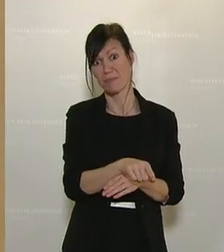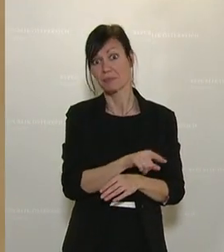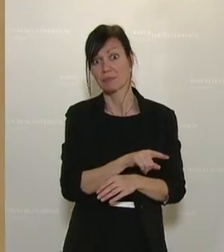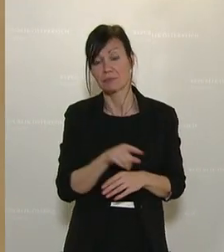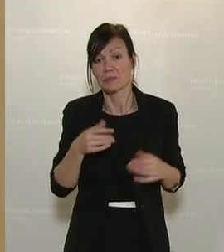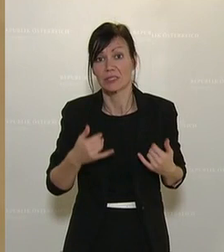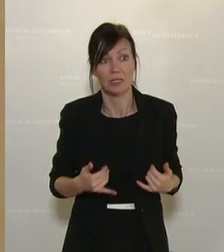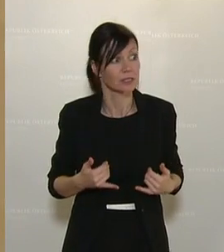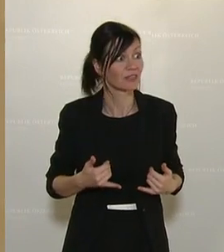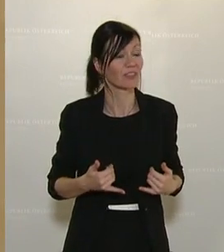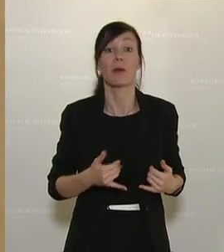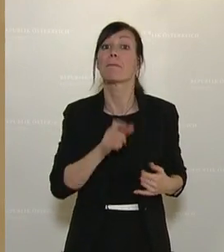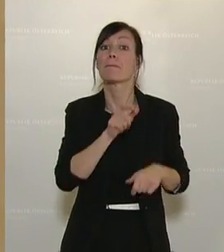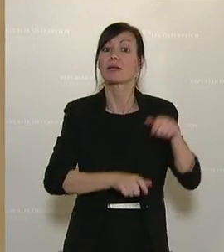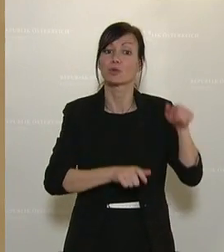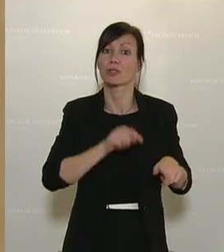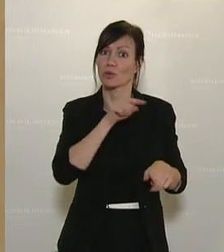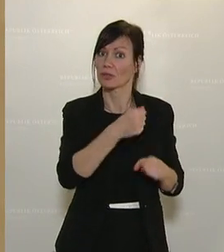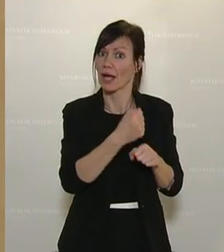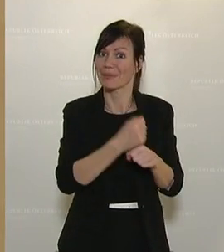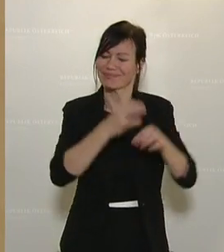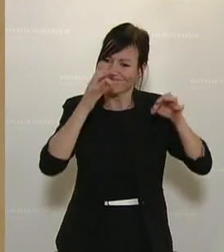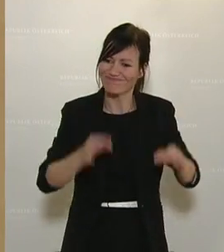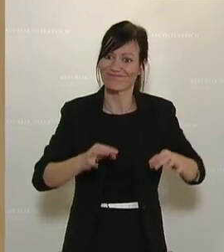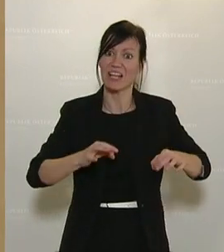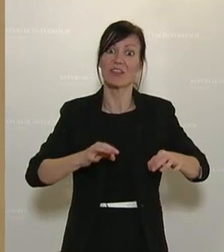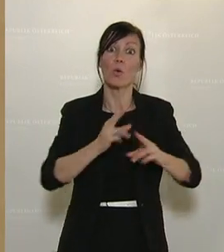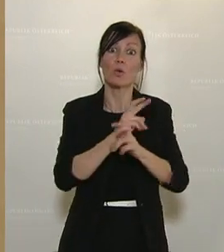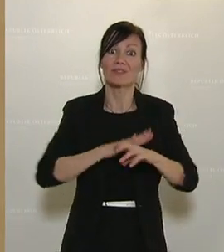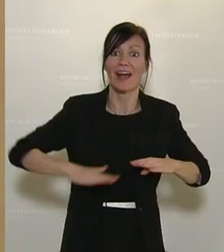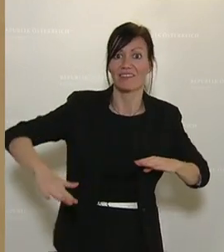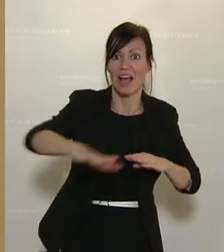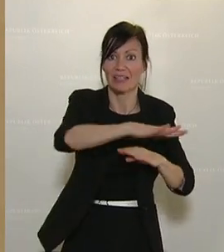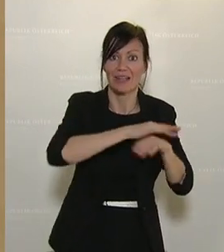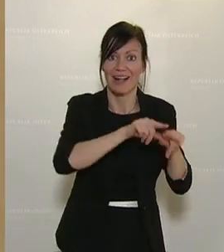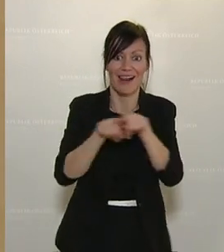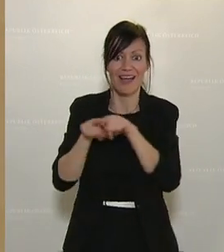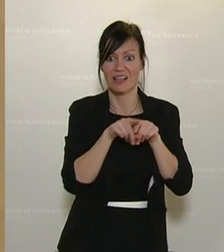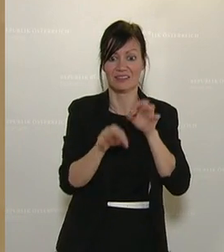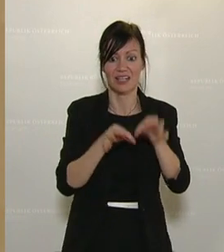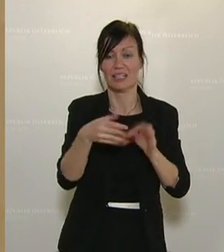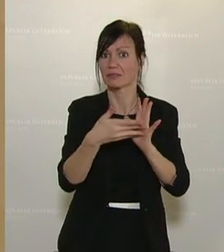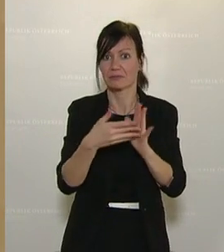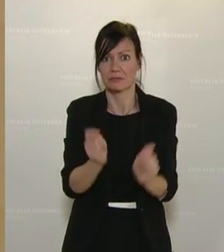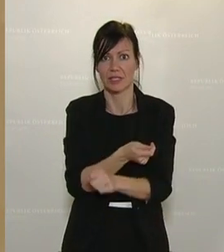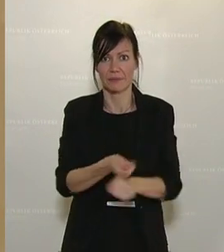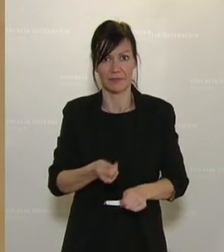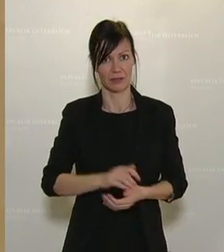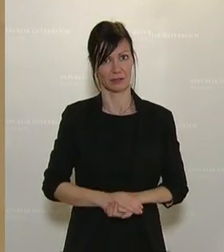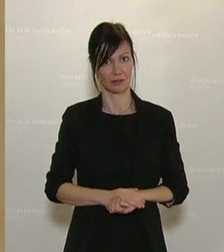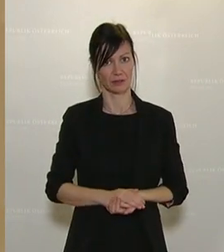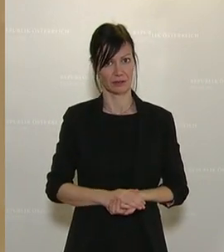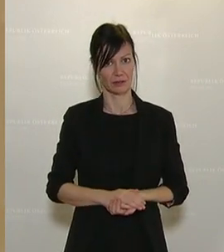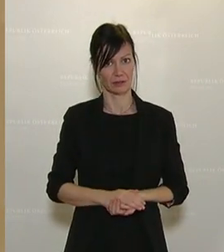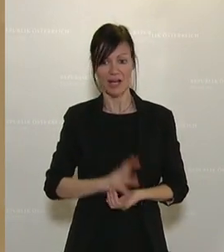mit Tests fürs Personal. Jetzt wird dann groß die Impfung herbeigesehen. Wieso testet man denn nicht einmal,